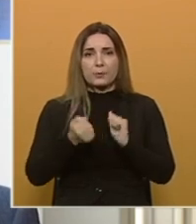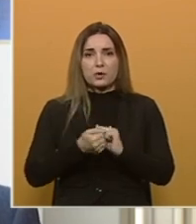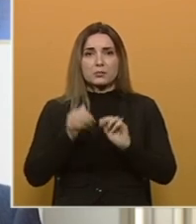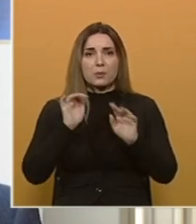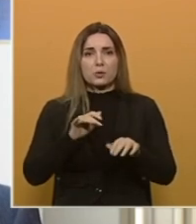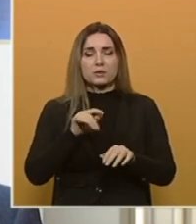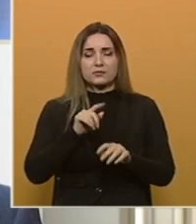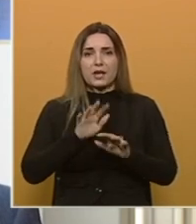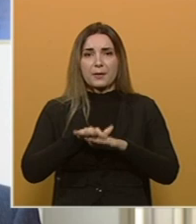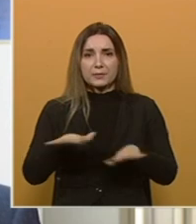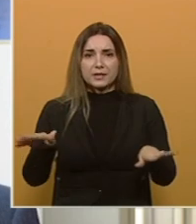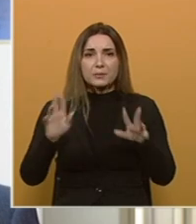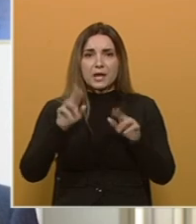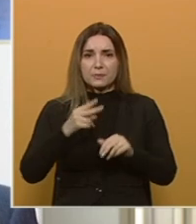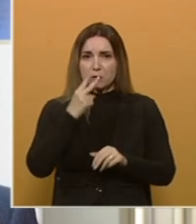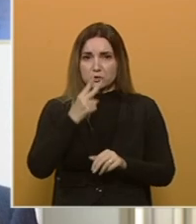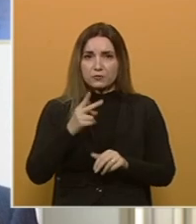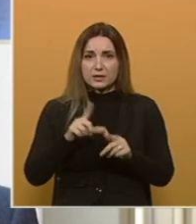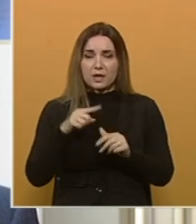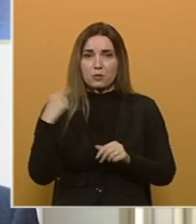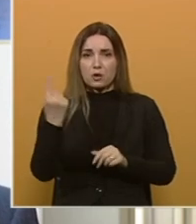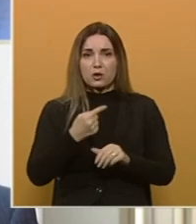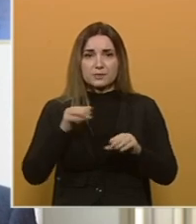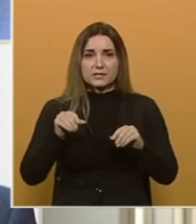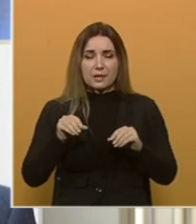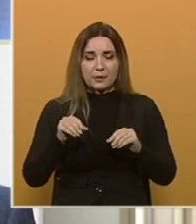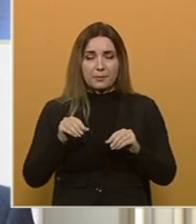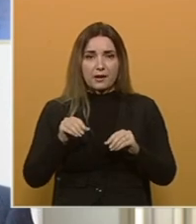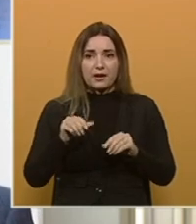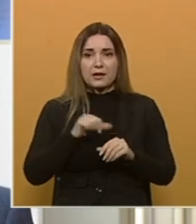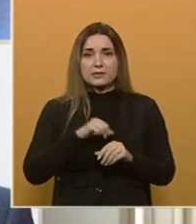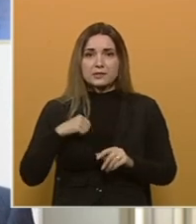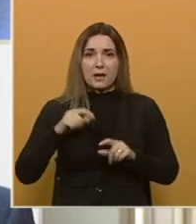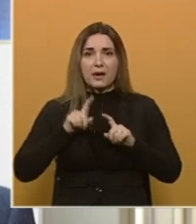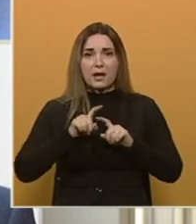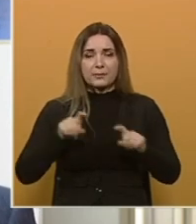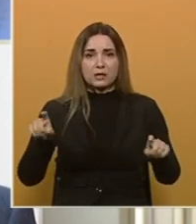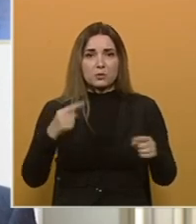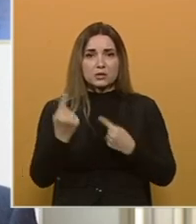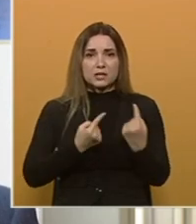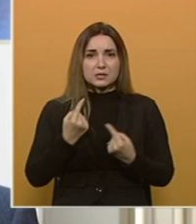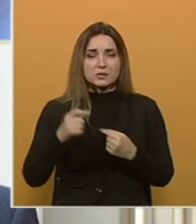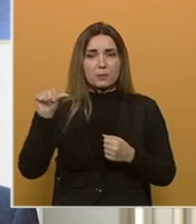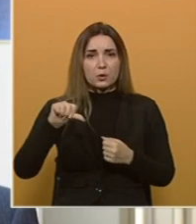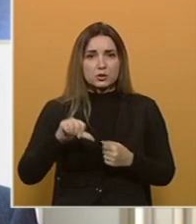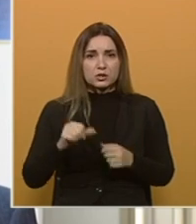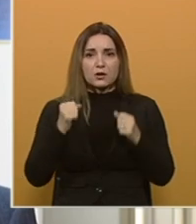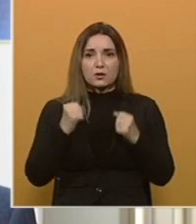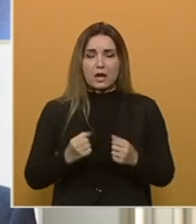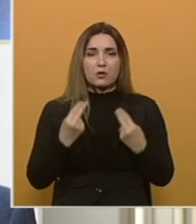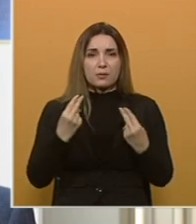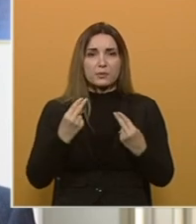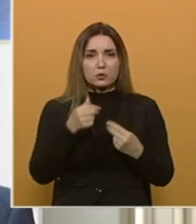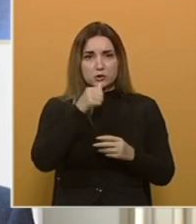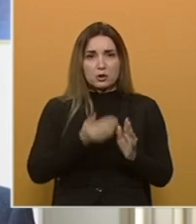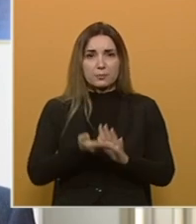epidemije, imajući u vidu da i u okolnim zemljama, odnosno zemljavom okruženju, sama epidemiološka situacija u pogoršanju, jako nam je bitno da